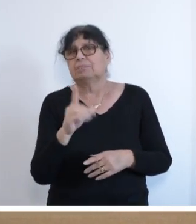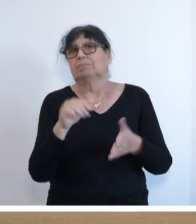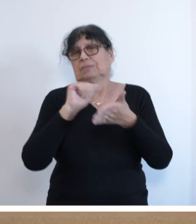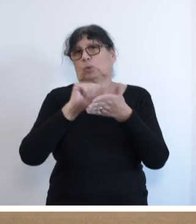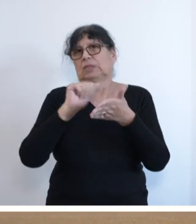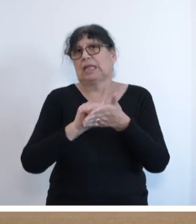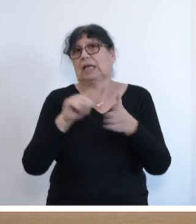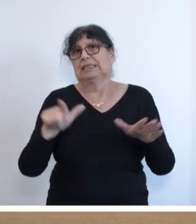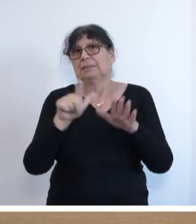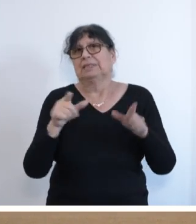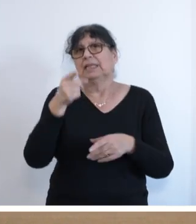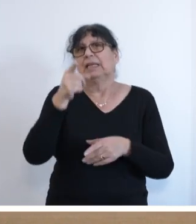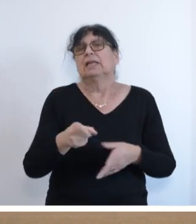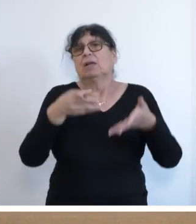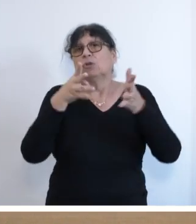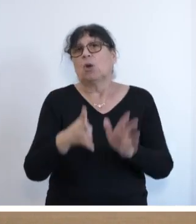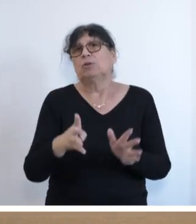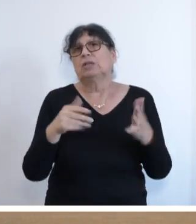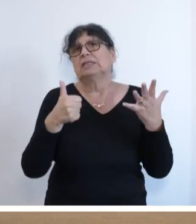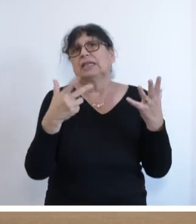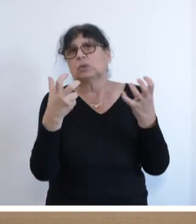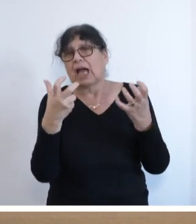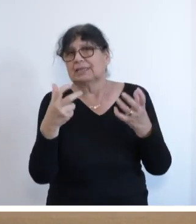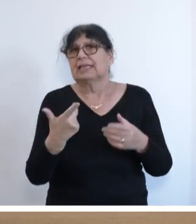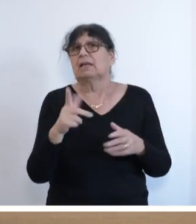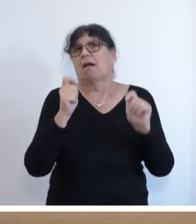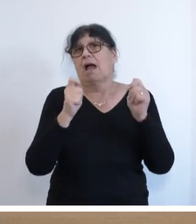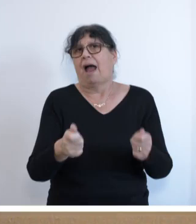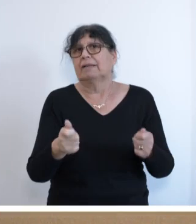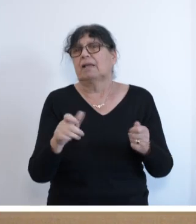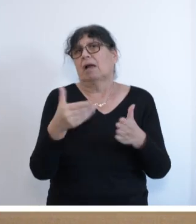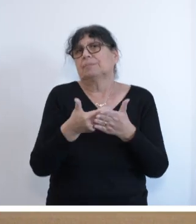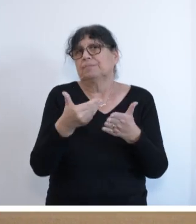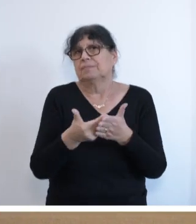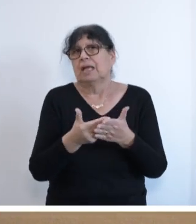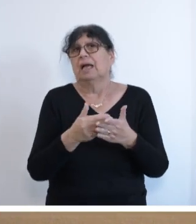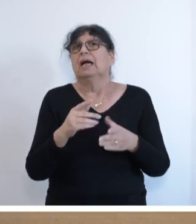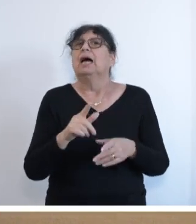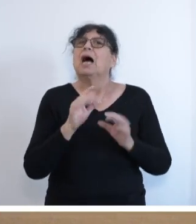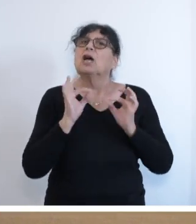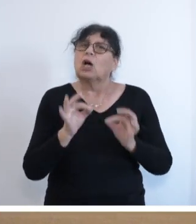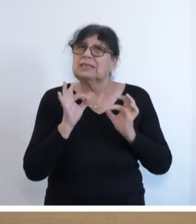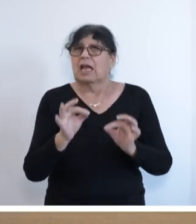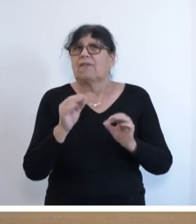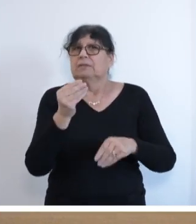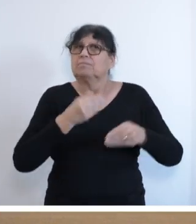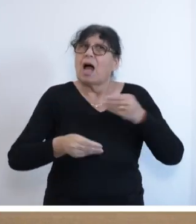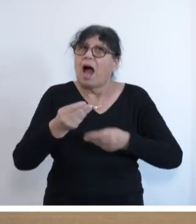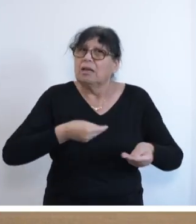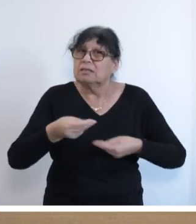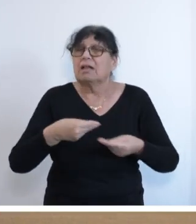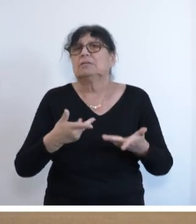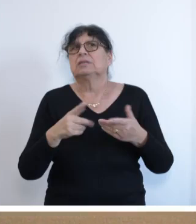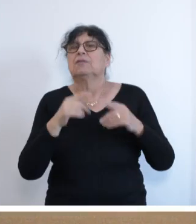Drucksache 17 986 den Antrag betreffend konsequentes Handeln für die